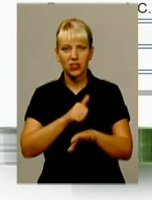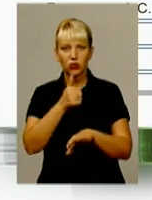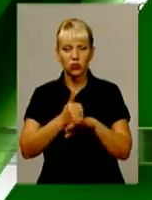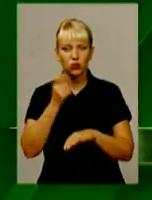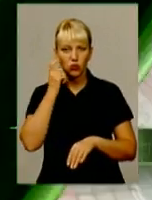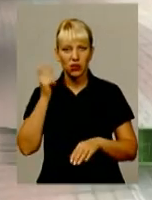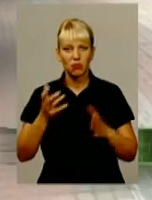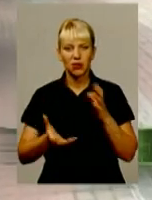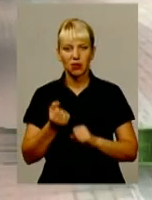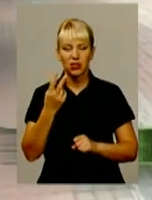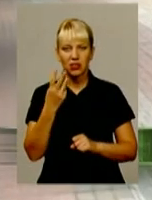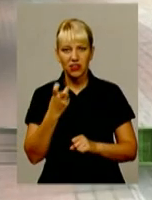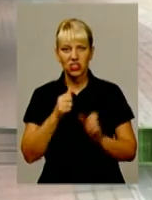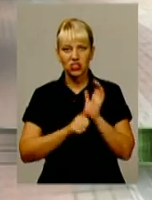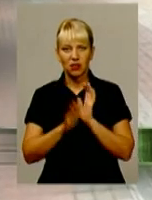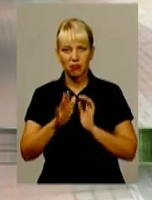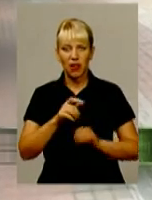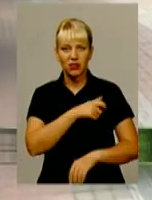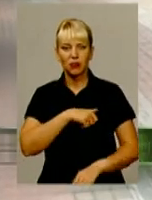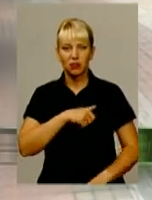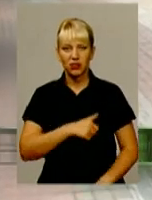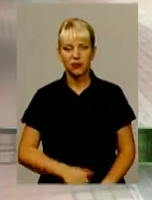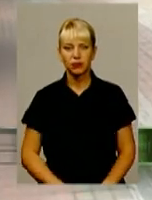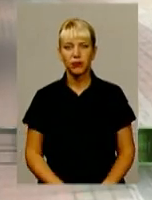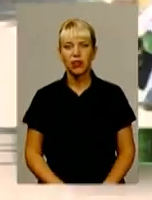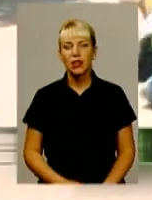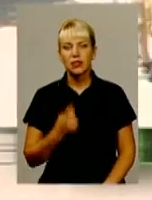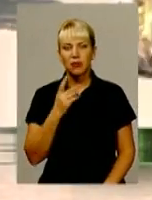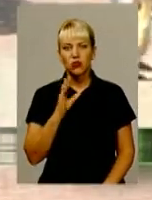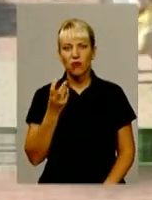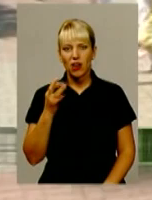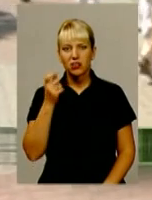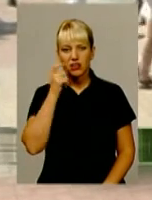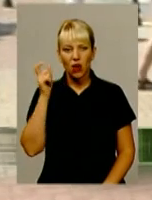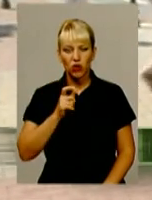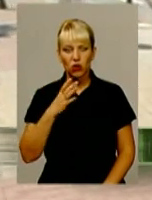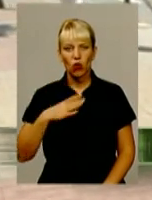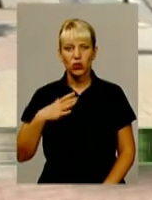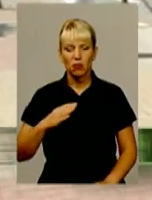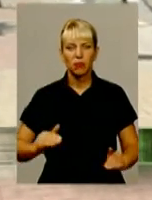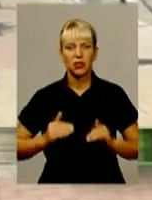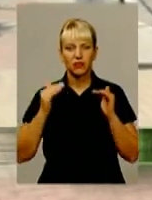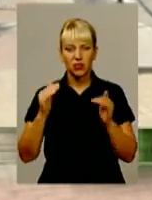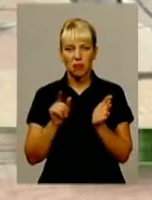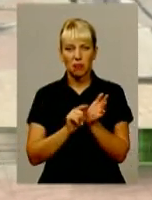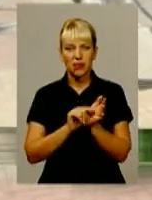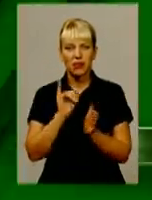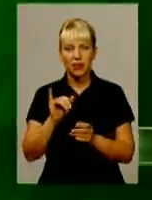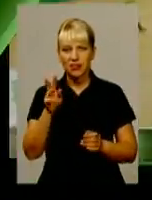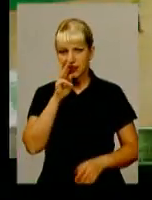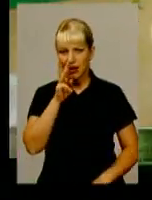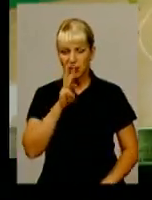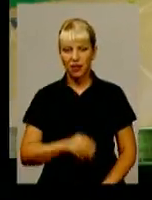обранців. Економічне зростання чи політичний популізм. З 1 вересня на українців очікує підвищення пенсій та зарплат.